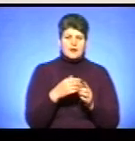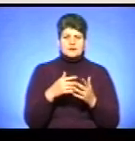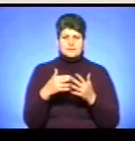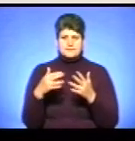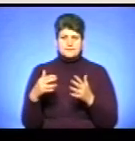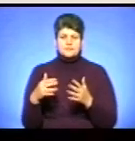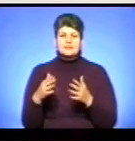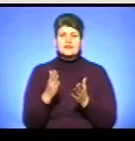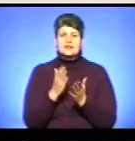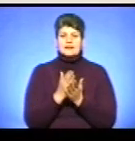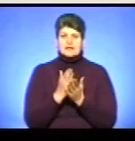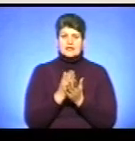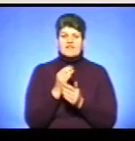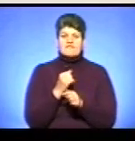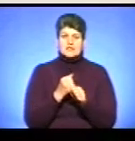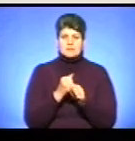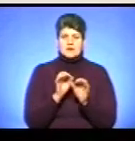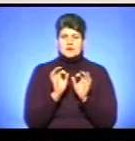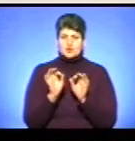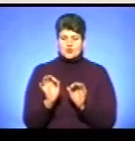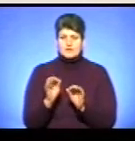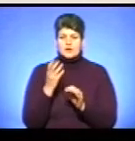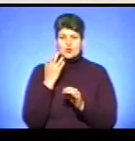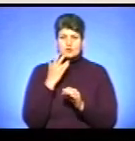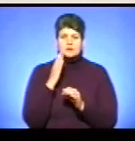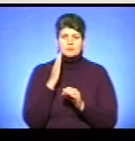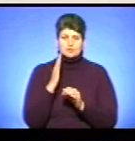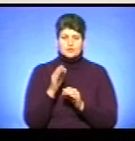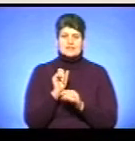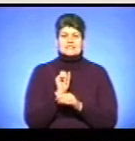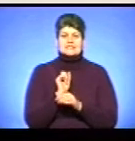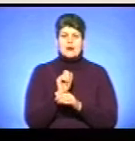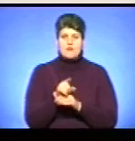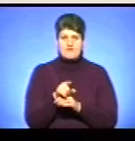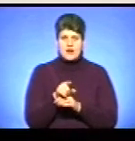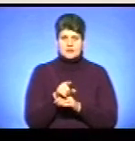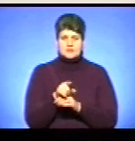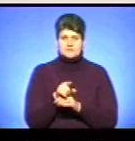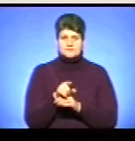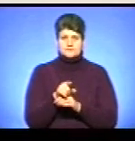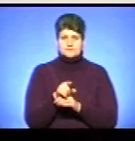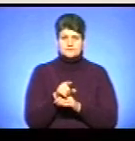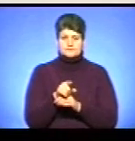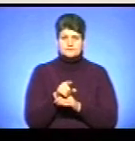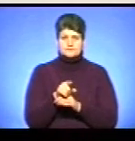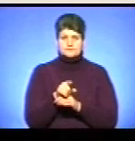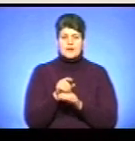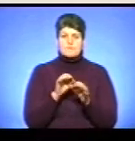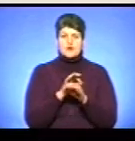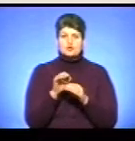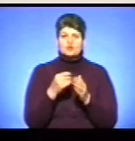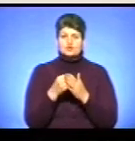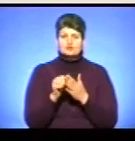вулиці є відпрацьовані, і коли ми будемо замовляти проєктно-кошторичну